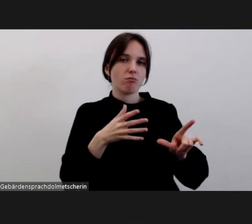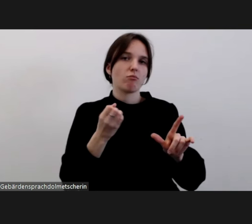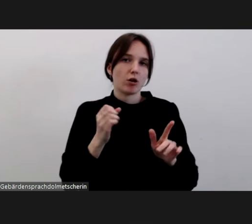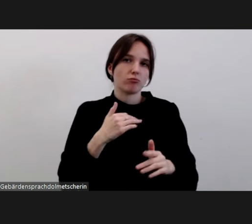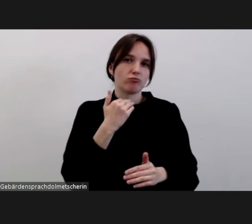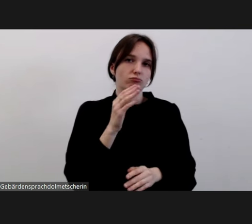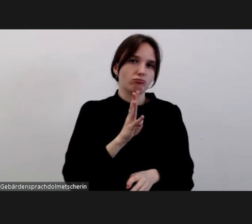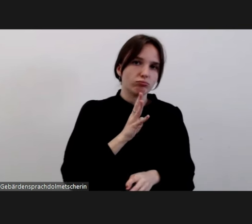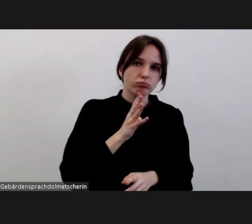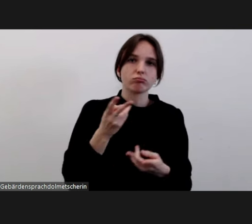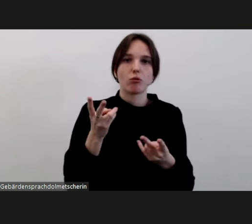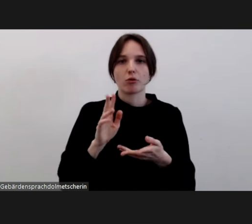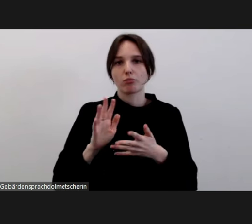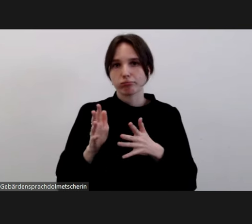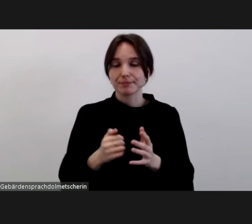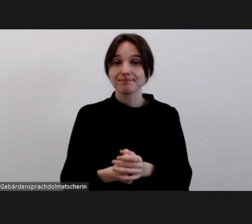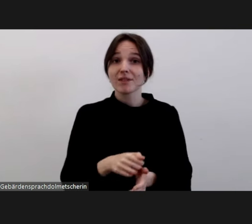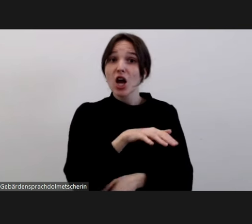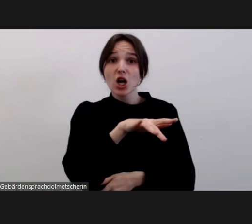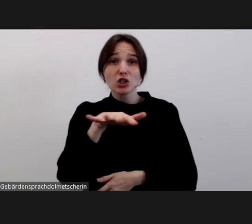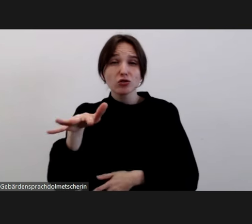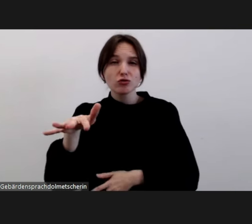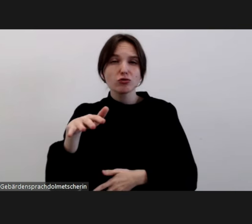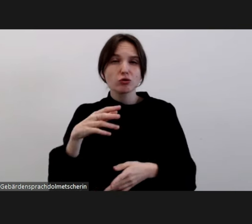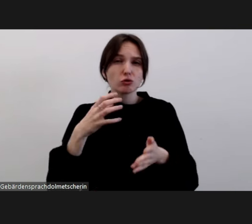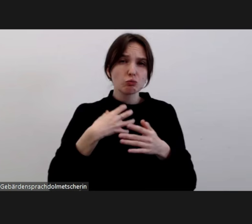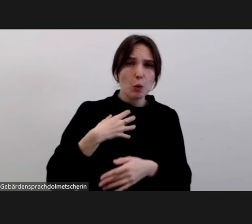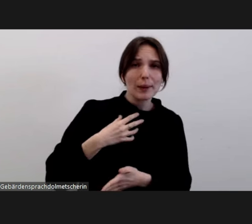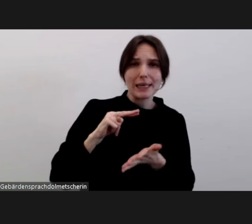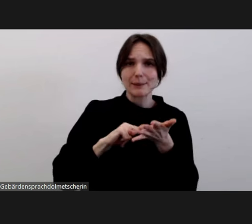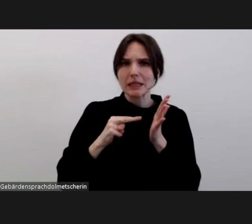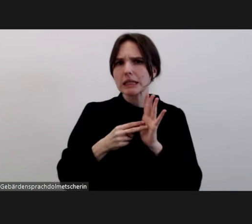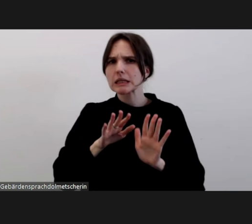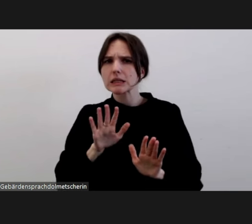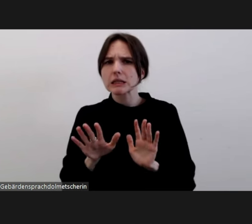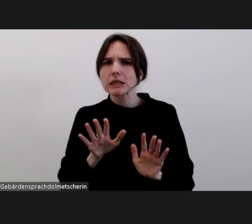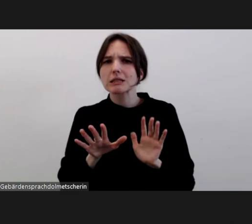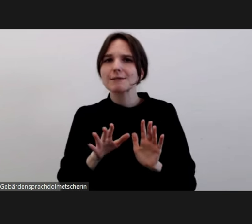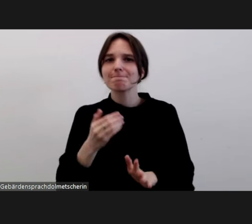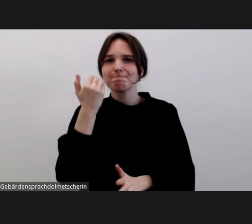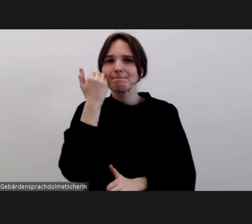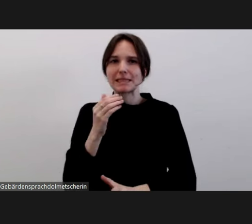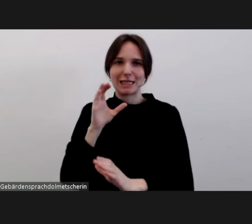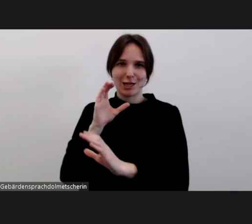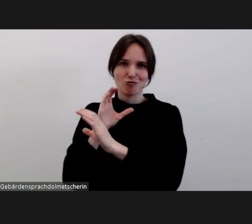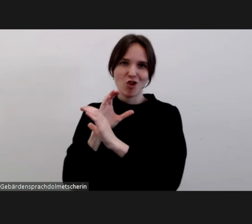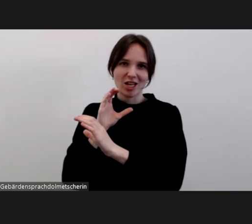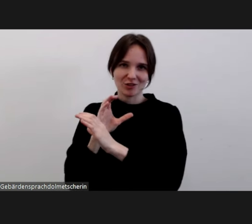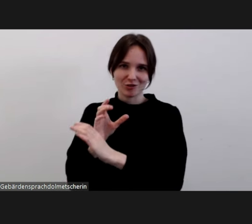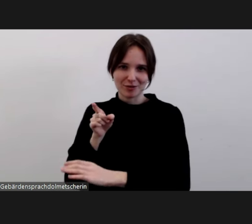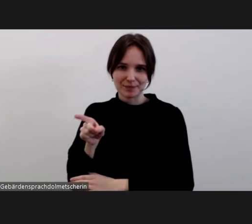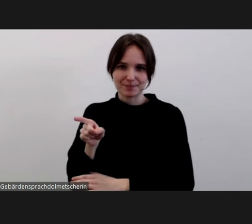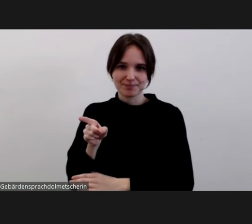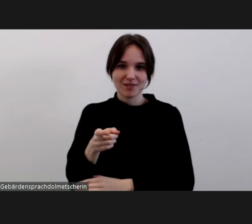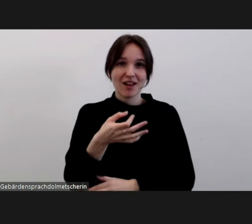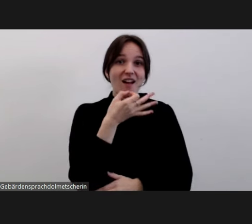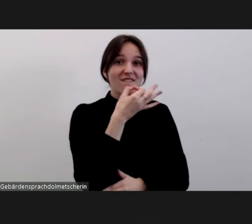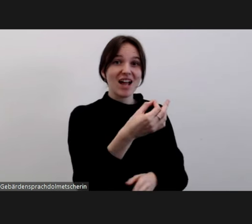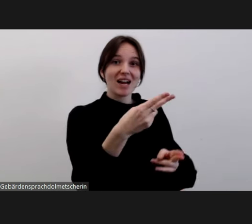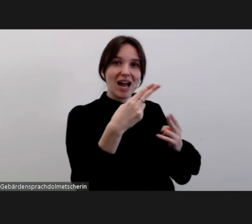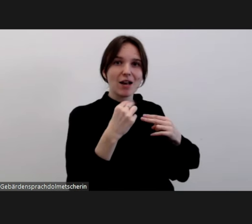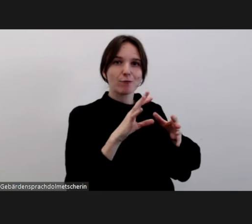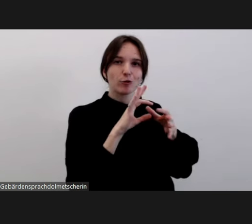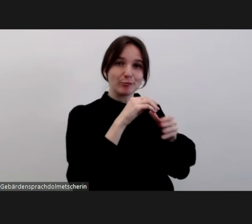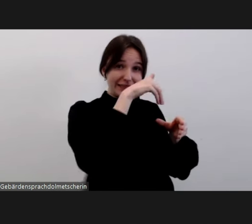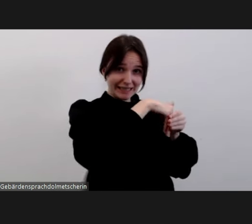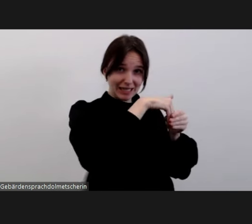Sollten Sie technische Probleme oder Hinweise an uns haben, dann können Sie dazu den Chat nutzen, nicht das Fragen- und Antwort-Tool, sondern den Chat